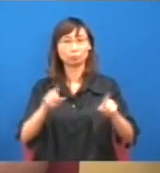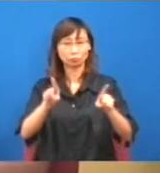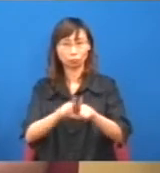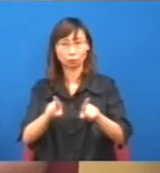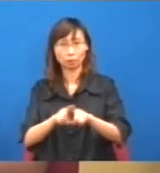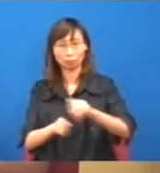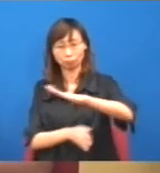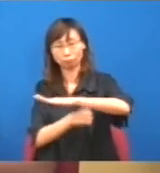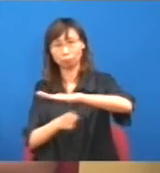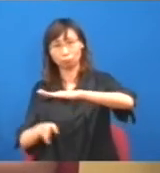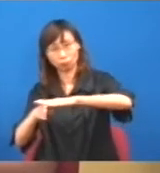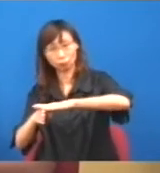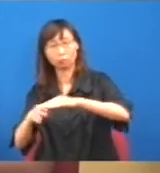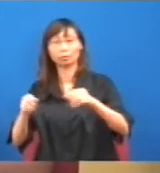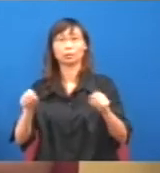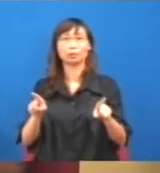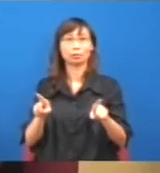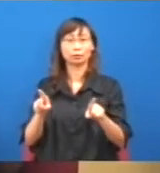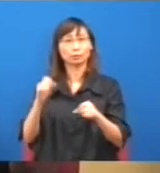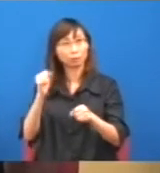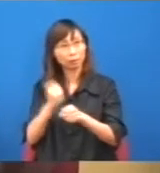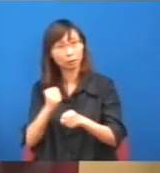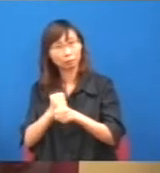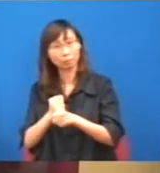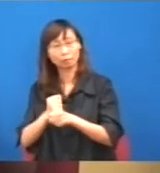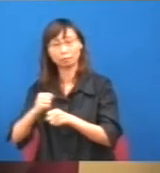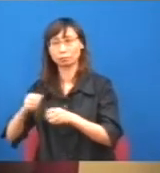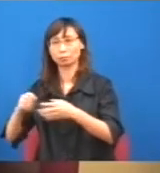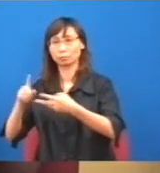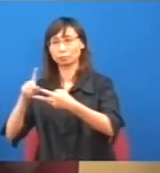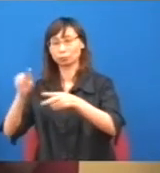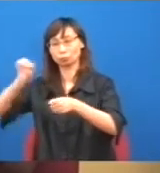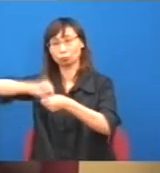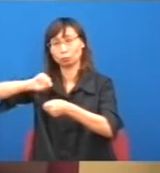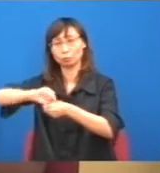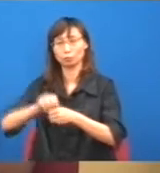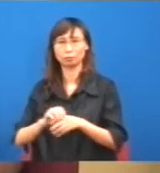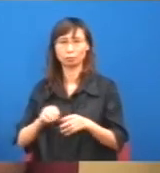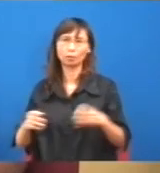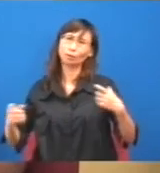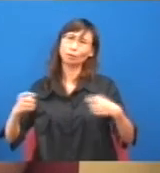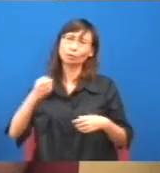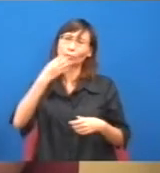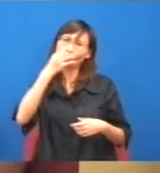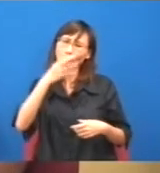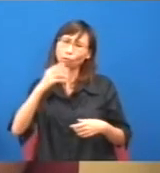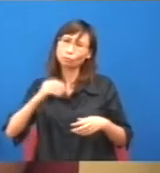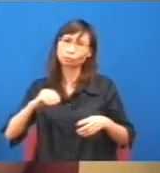商業大廈,那基本上就是,香港整個經濟,整個發展這個面貌,那